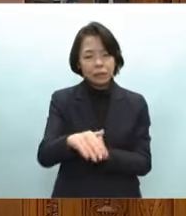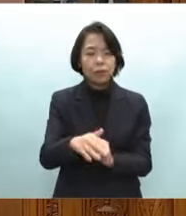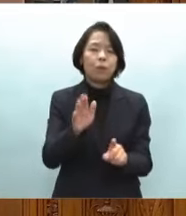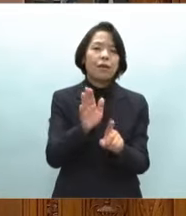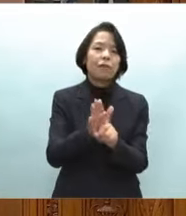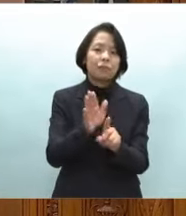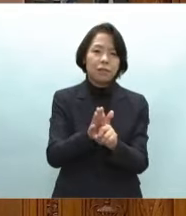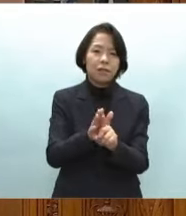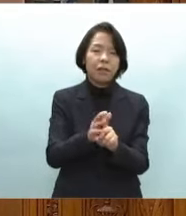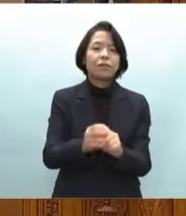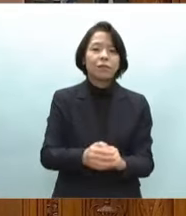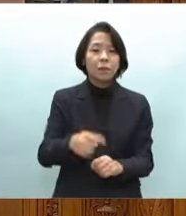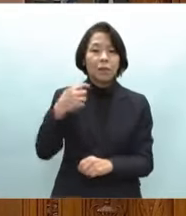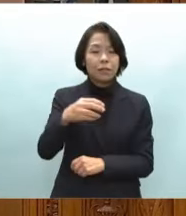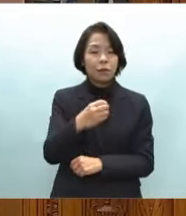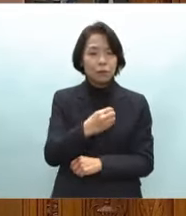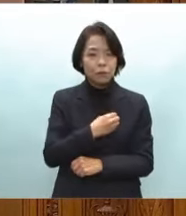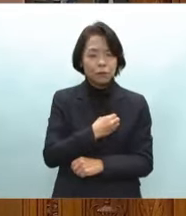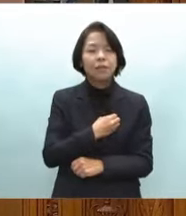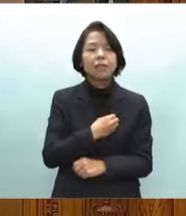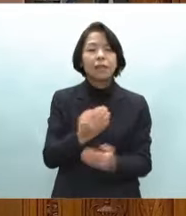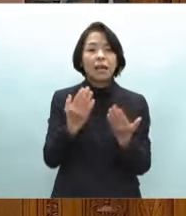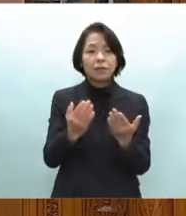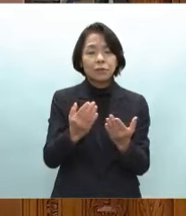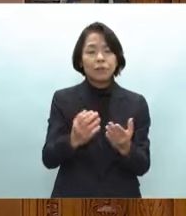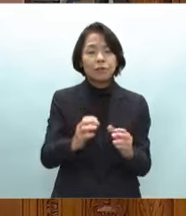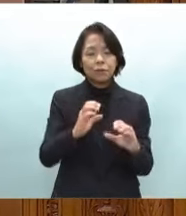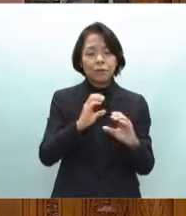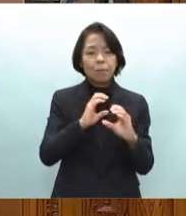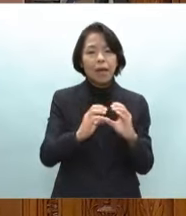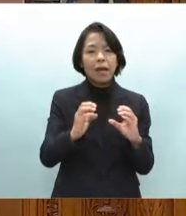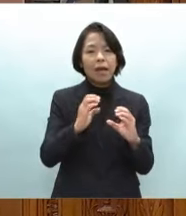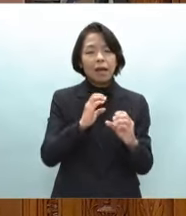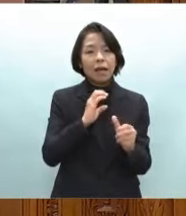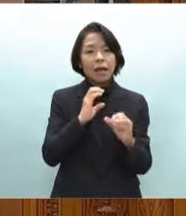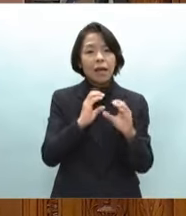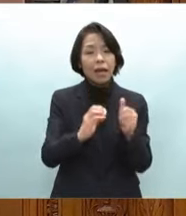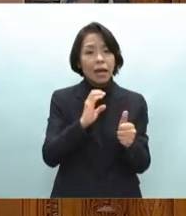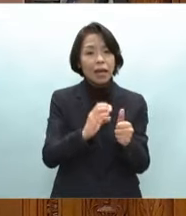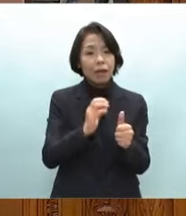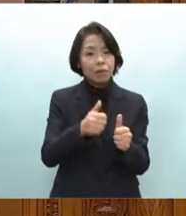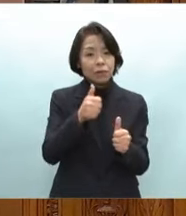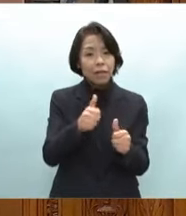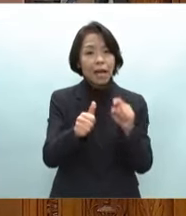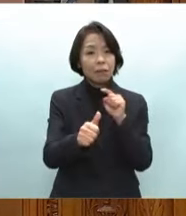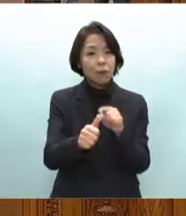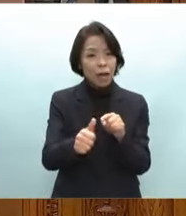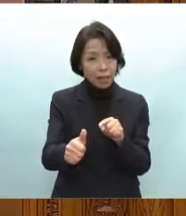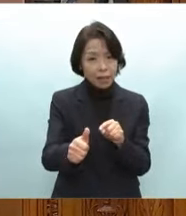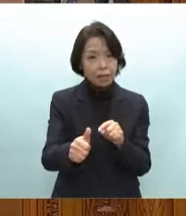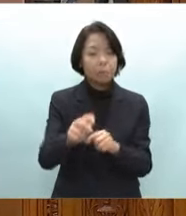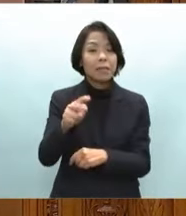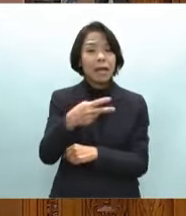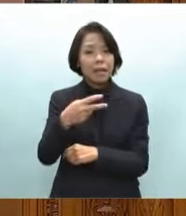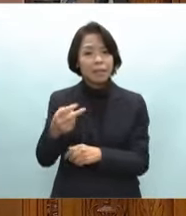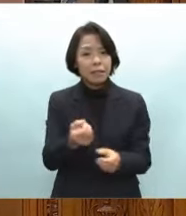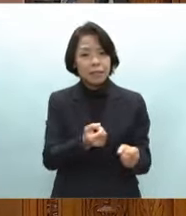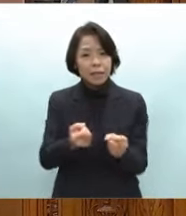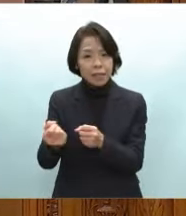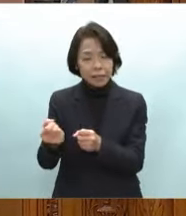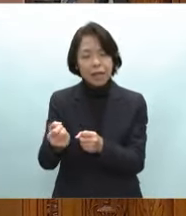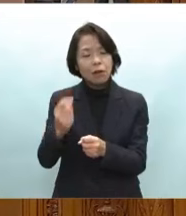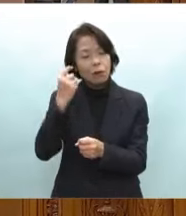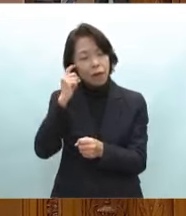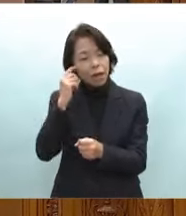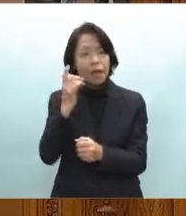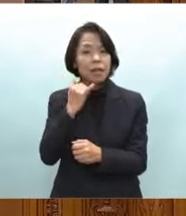職員やスクールカウンセラーの派遣などを行うとともに二次避難を検討される保護者への情報提供